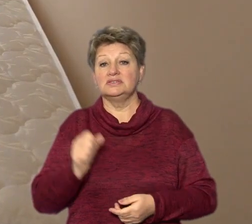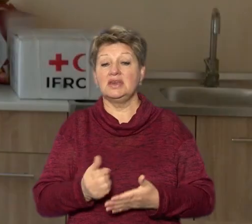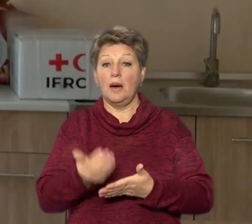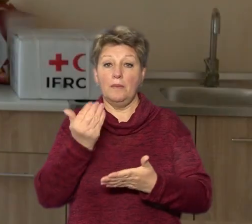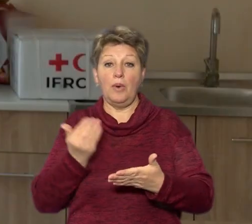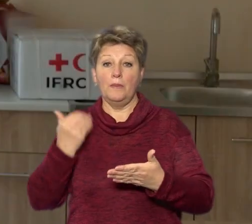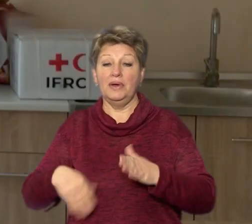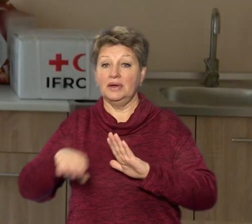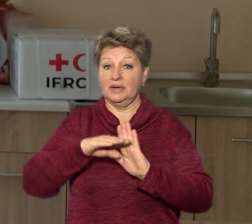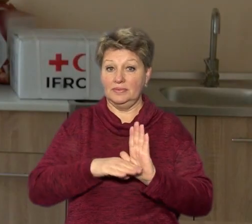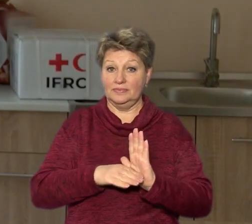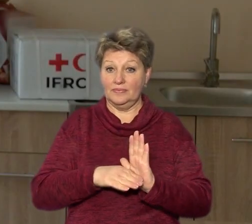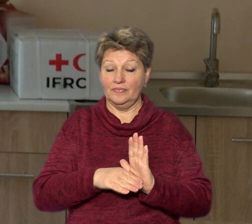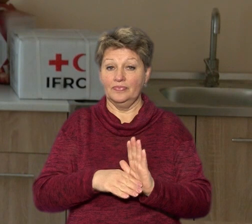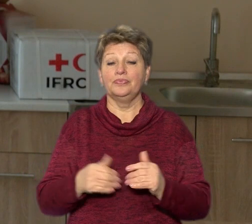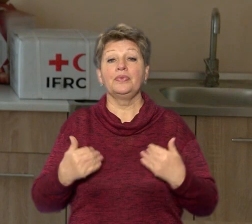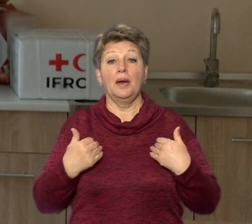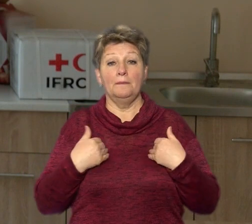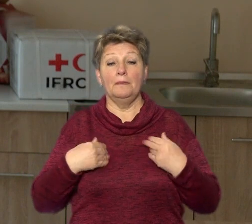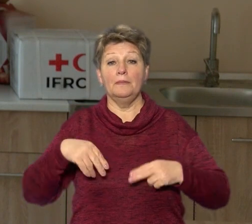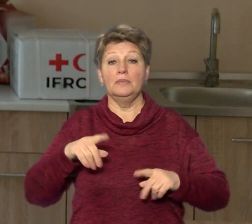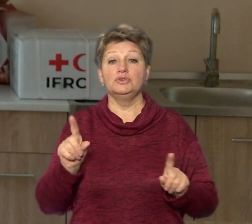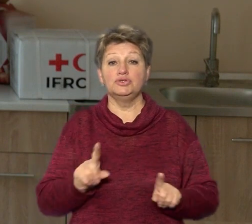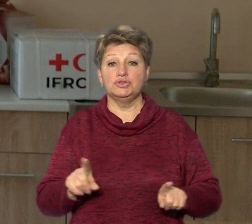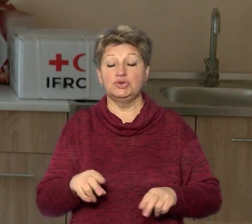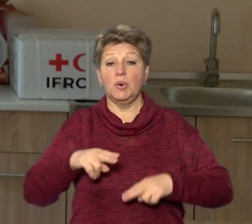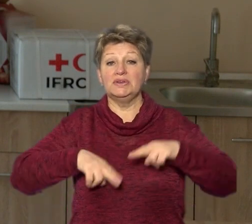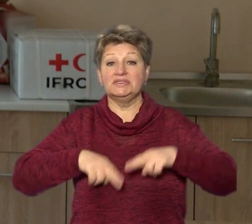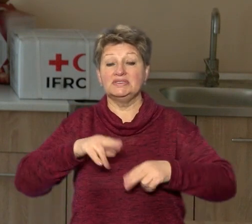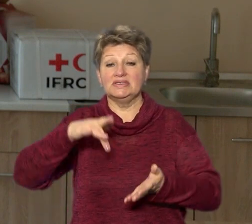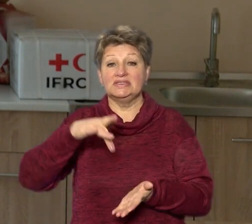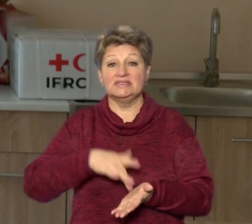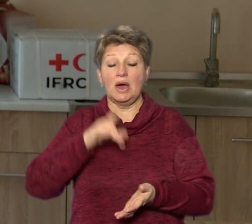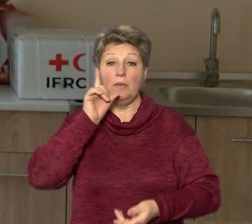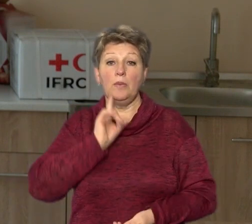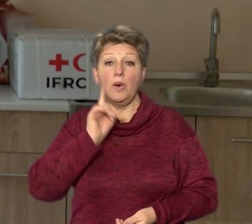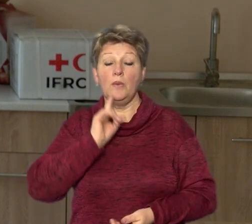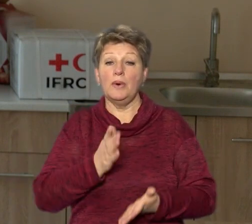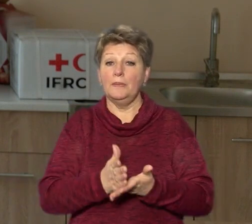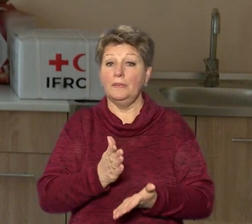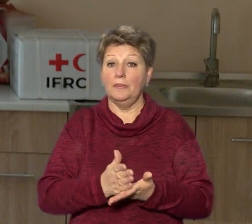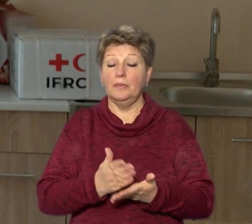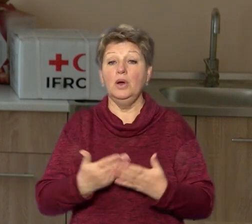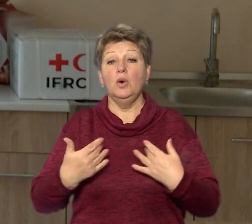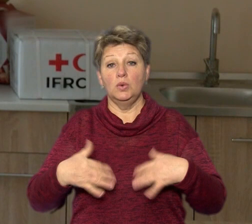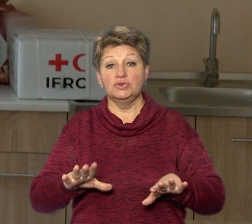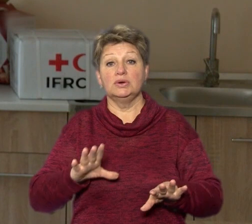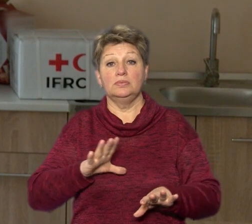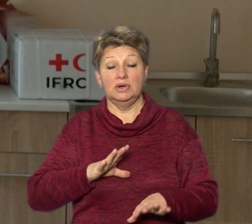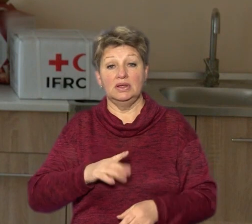списком. Ми ж про те, що будується цей центр тимчасового перебування, вже було відомо давно.